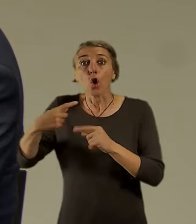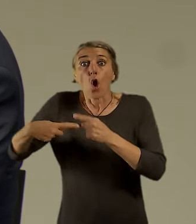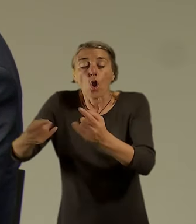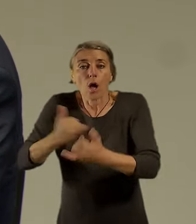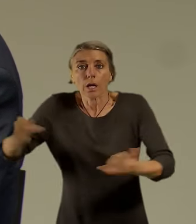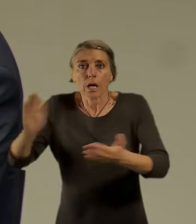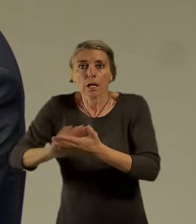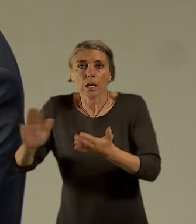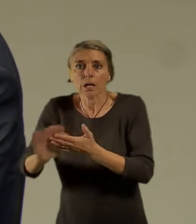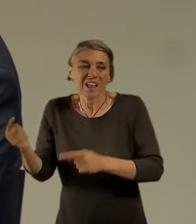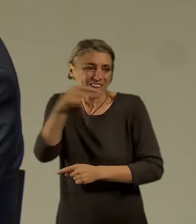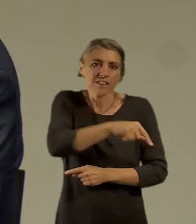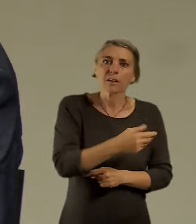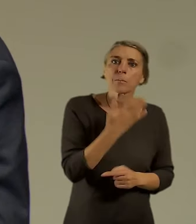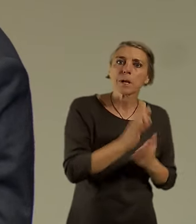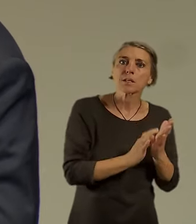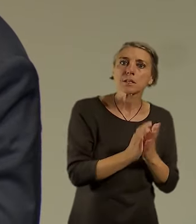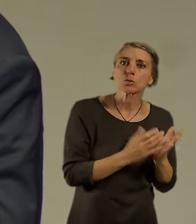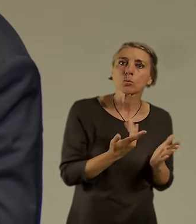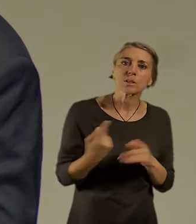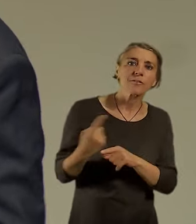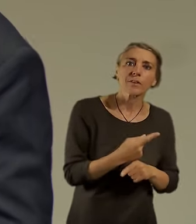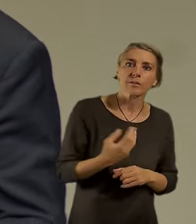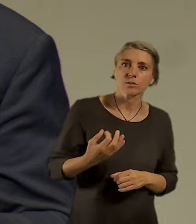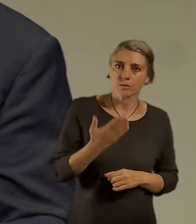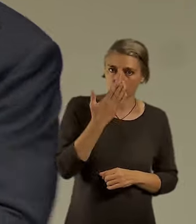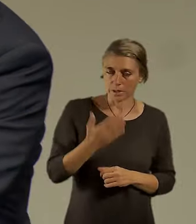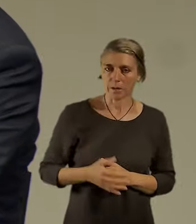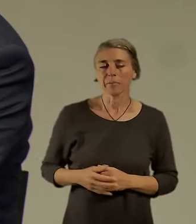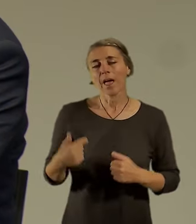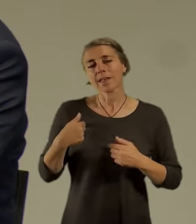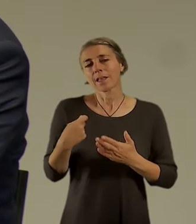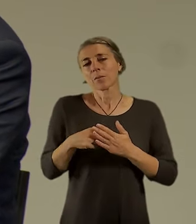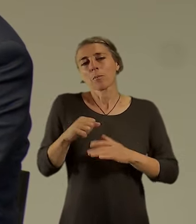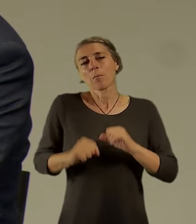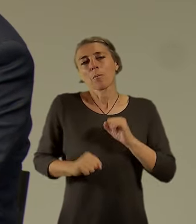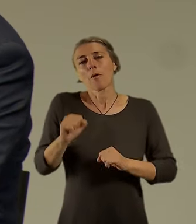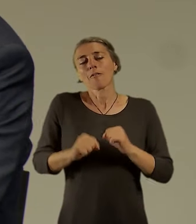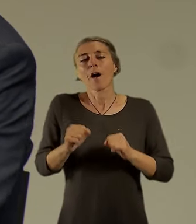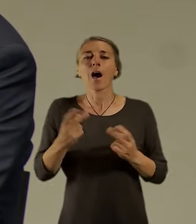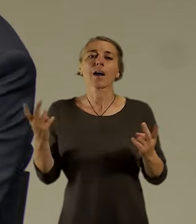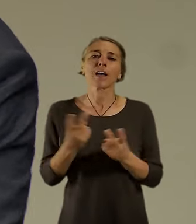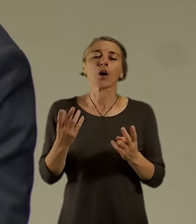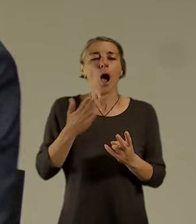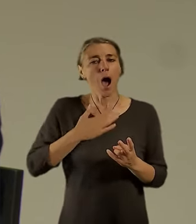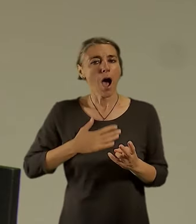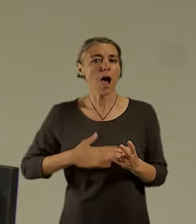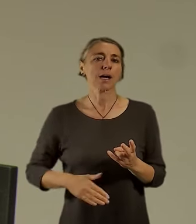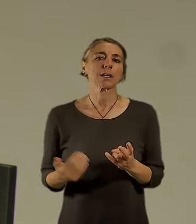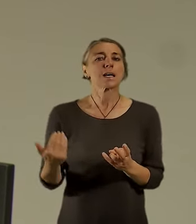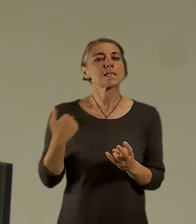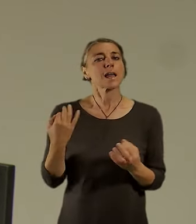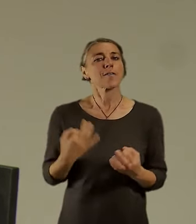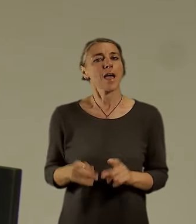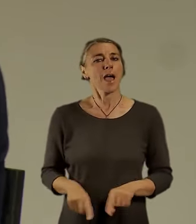Ale zároveň bych byl jako... Já jsem ten konzervativec, ten nějak je ten progresivista. Takže